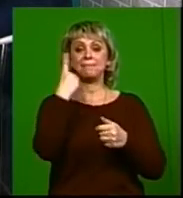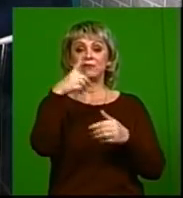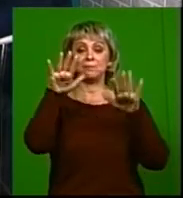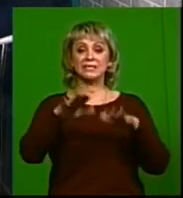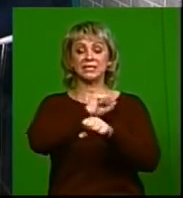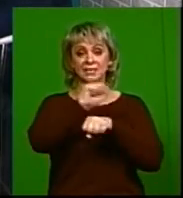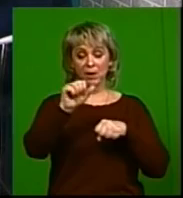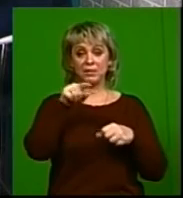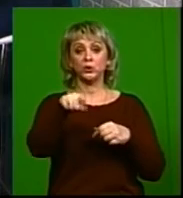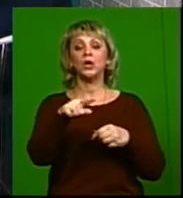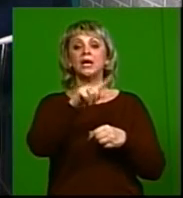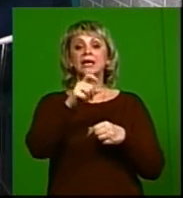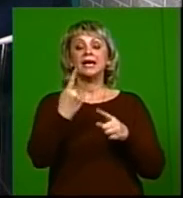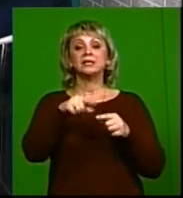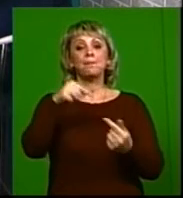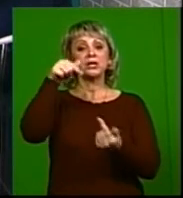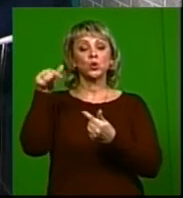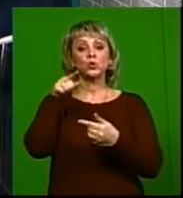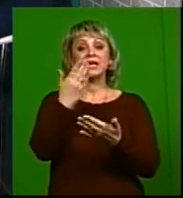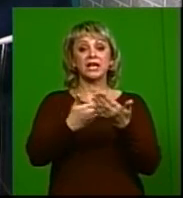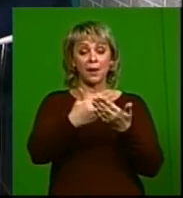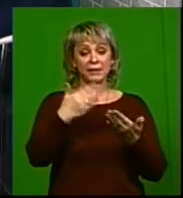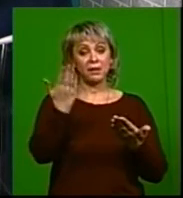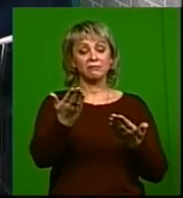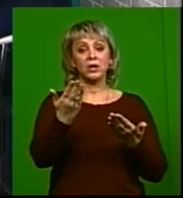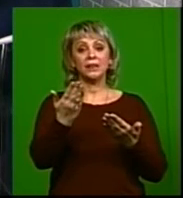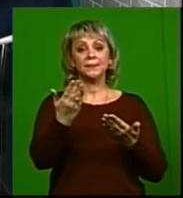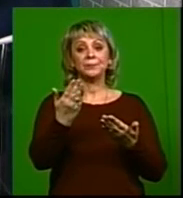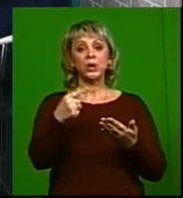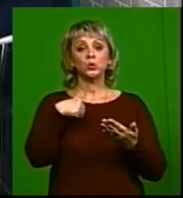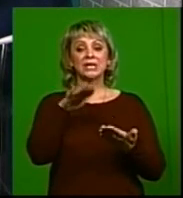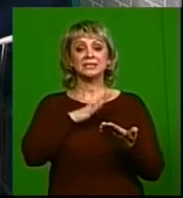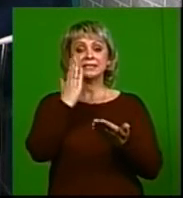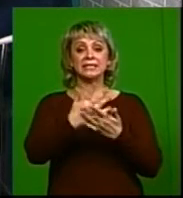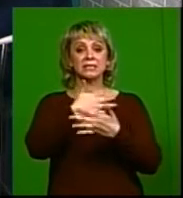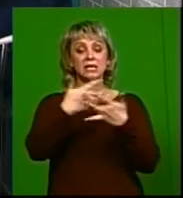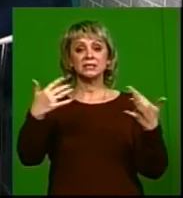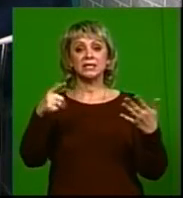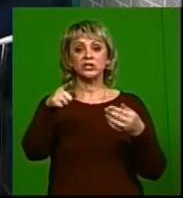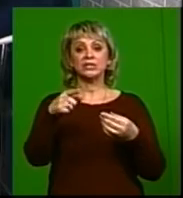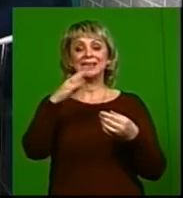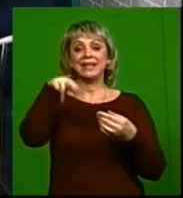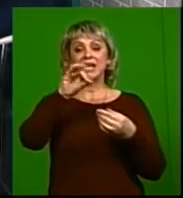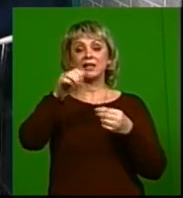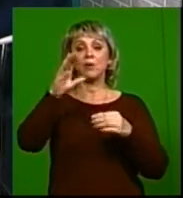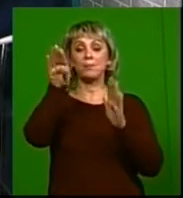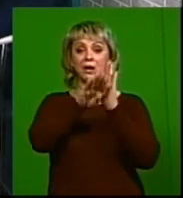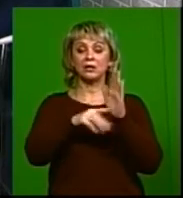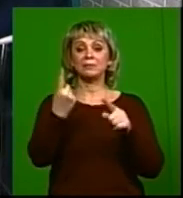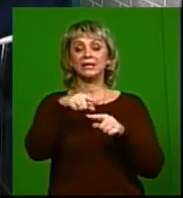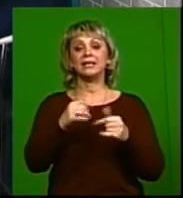победу. Ну вот этот подход он себе зарекомендовал. У нас есть и различные тренинговые программы для